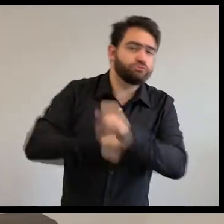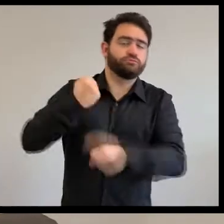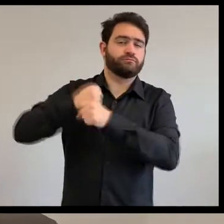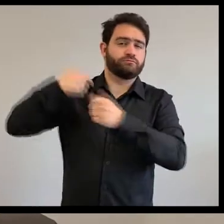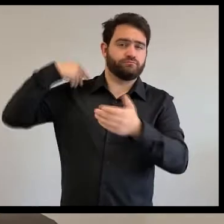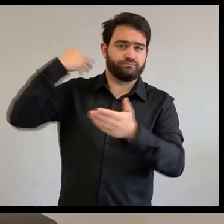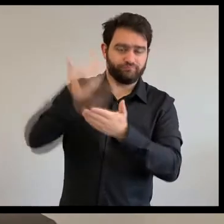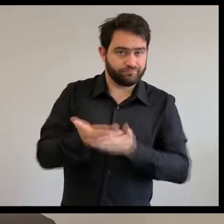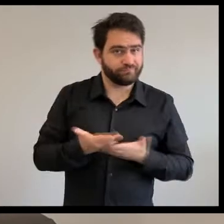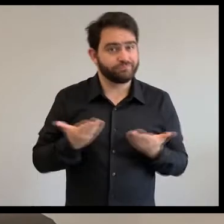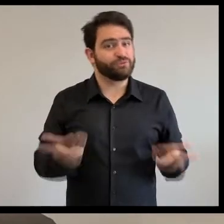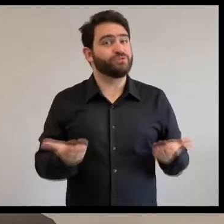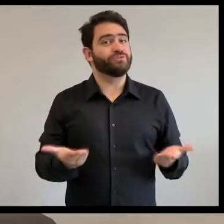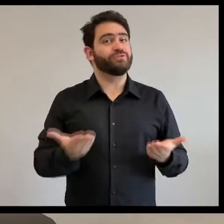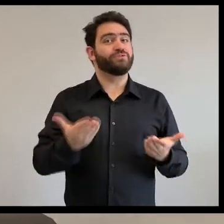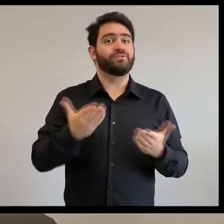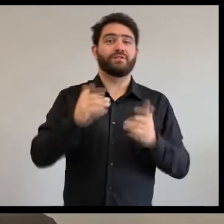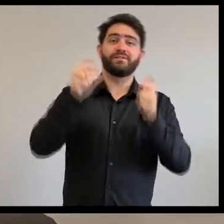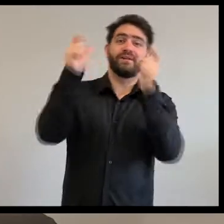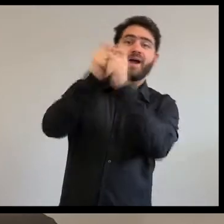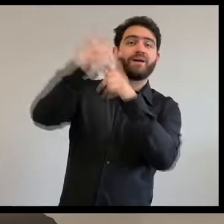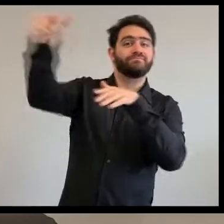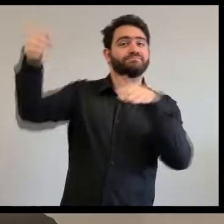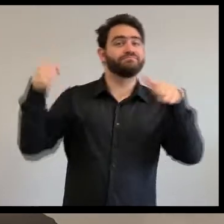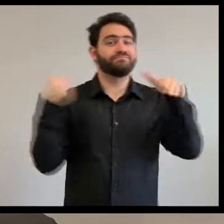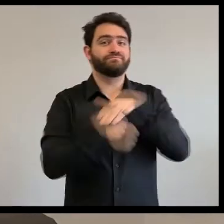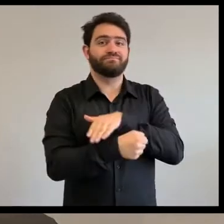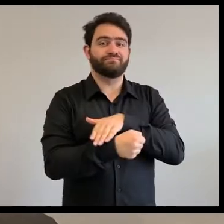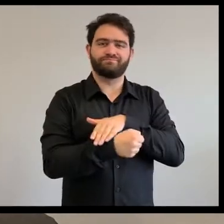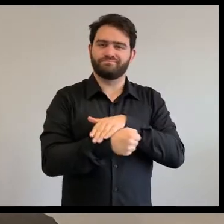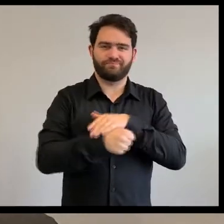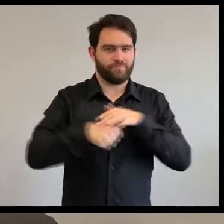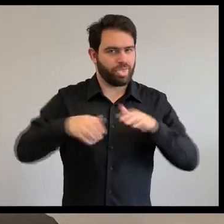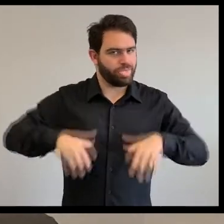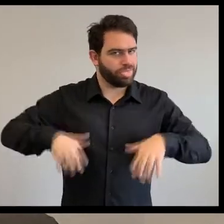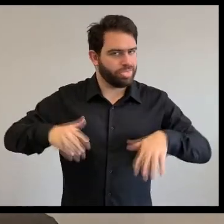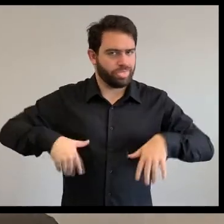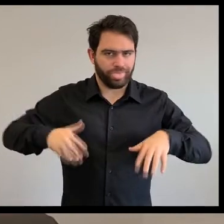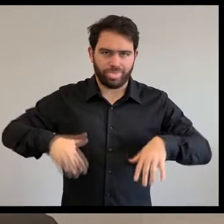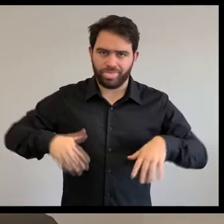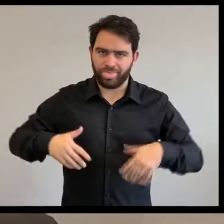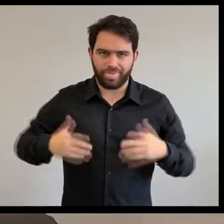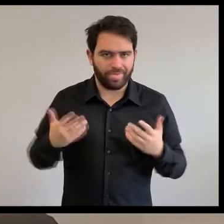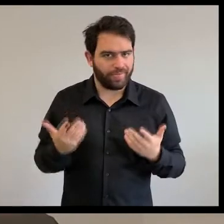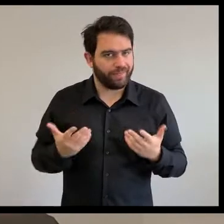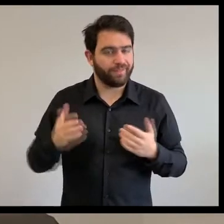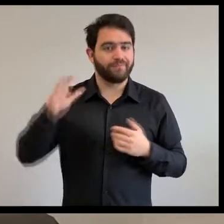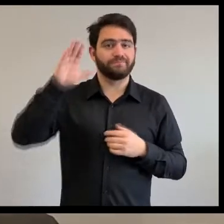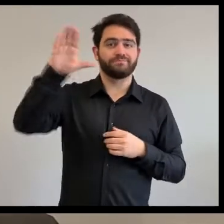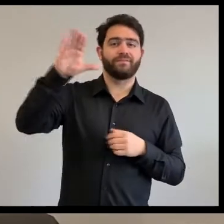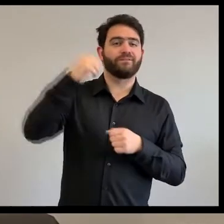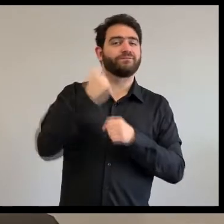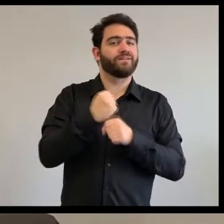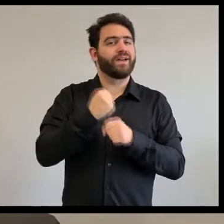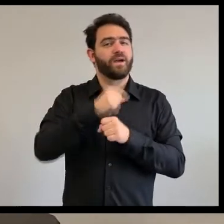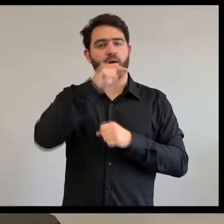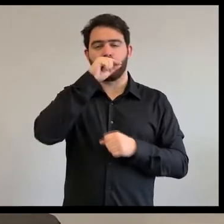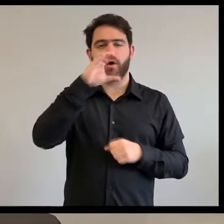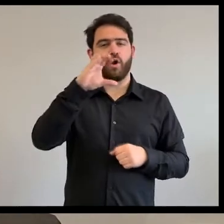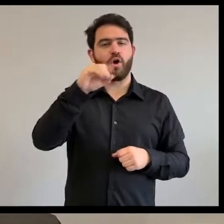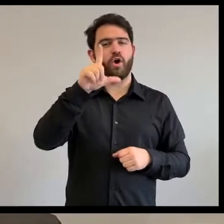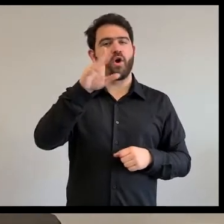'approcher de la main d'un autre. Et le colibri a pu continuer sa mission d'amener les souhaits et les pensées d'un endroit à l'autre.